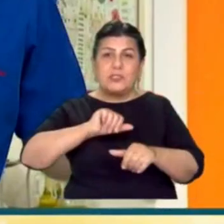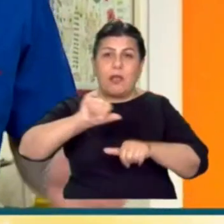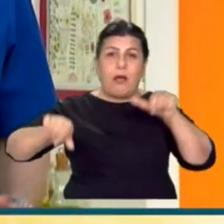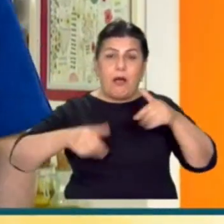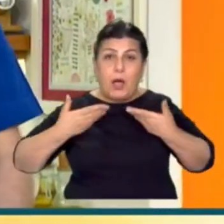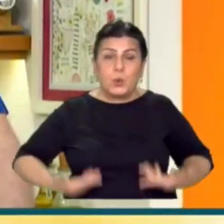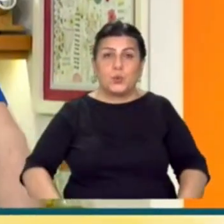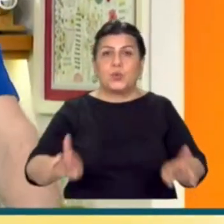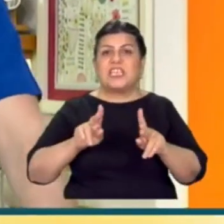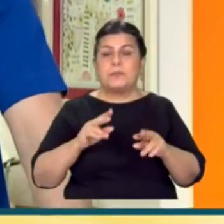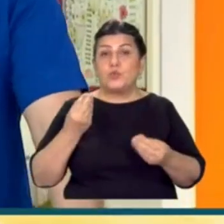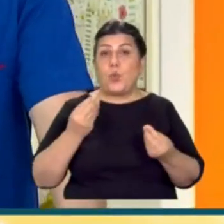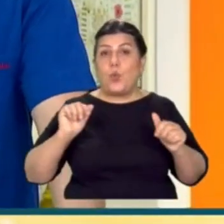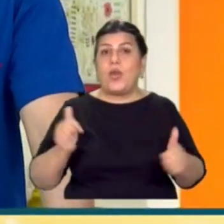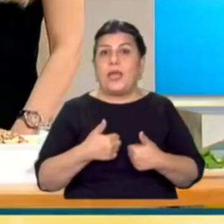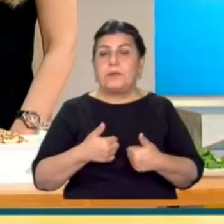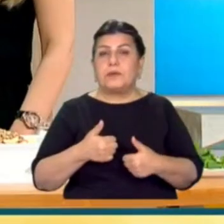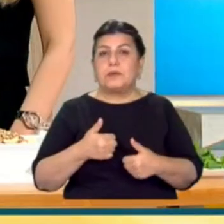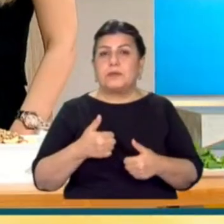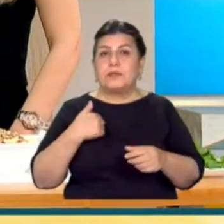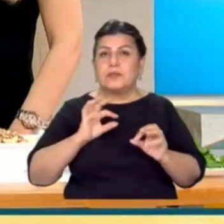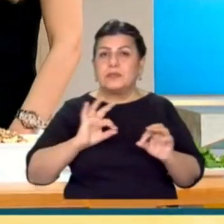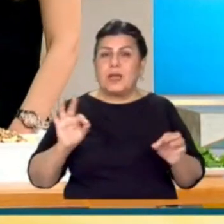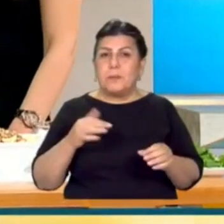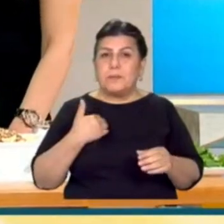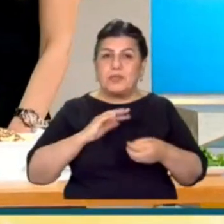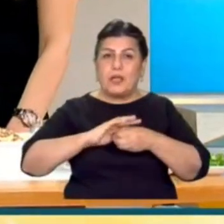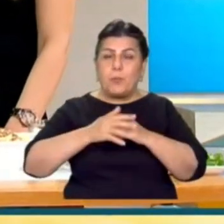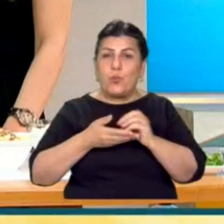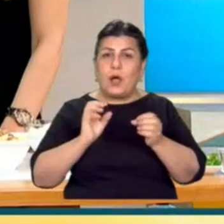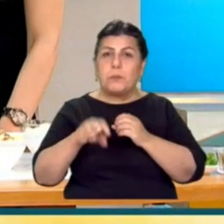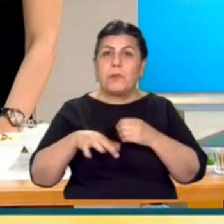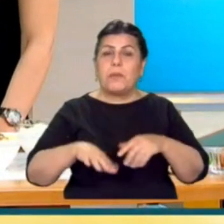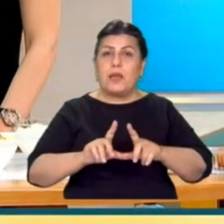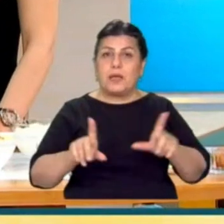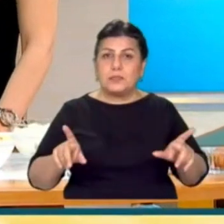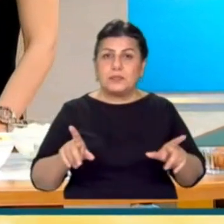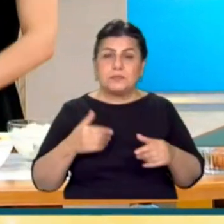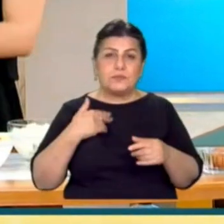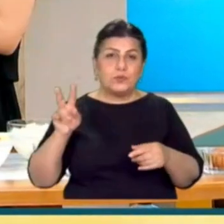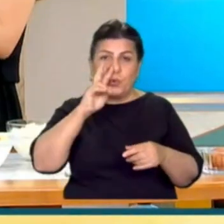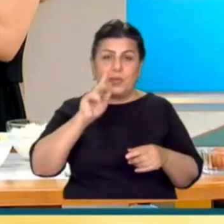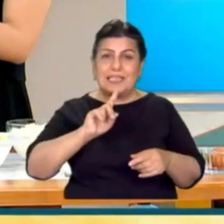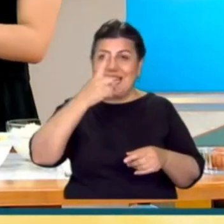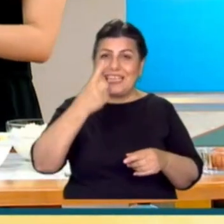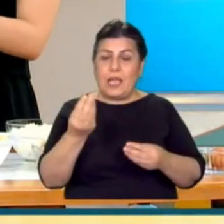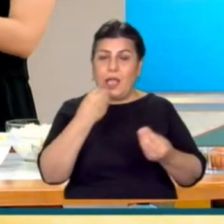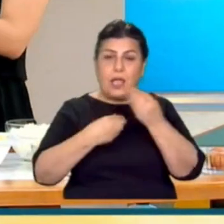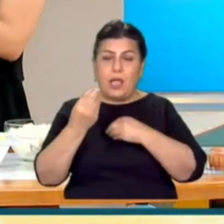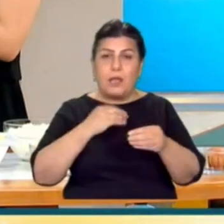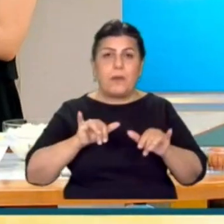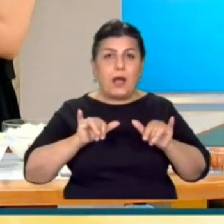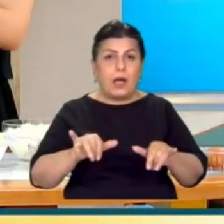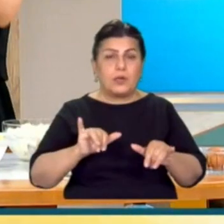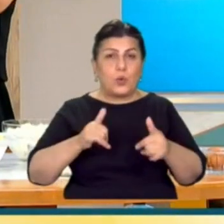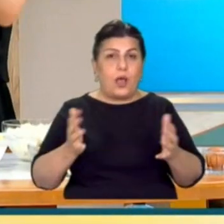Kalori tabii ki önemli ama Ön bir anda her zaman kaloriyi bence atmamak gerekiyor. Çünkü sonuçta tek öğün beslenerek yine aynı kalori de